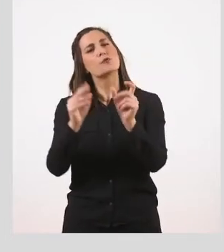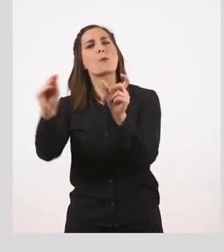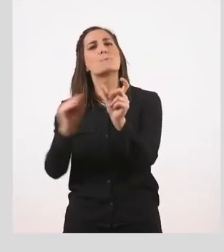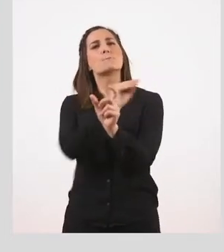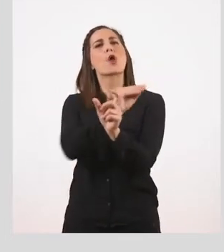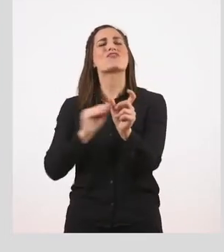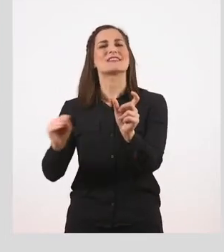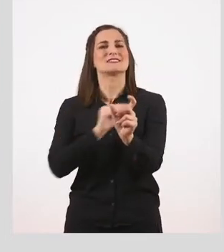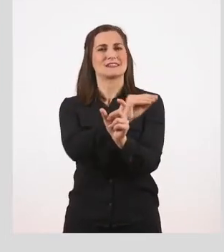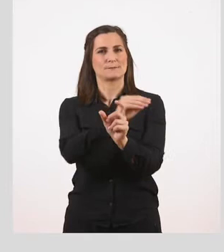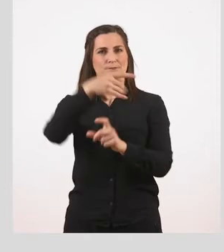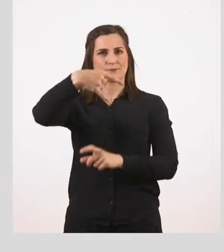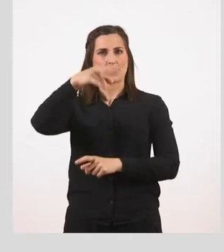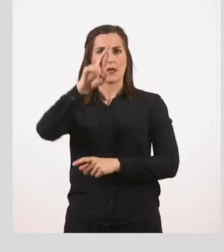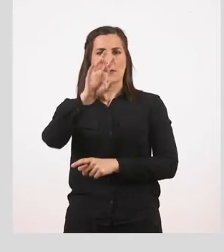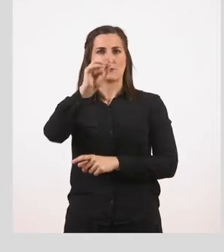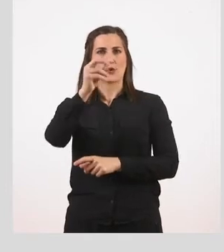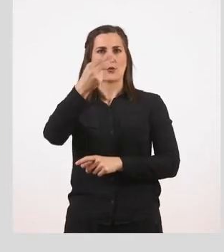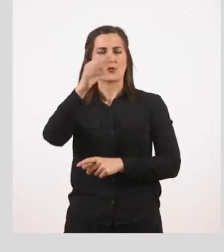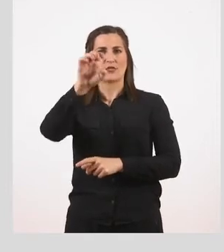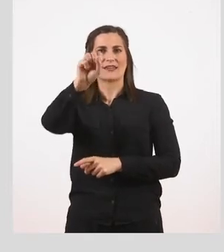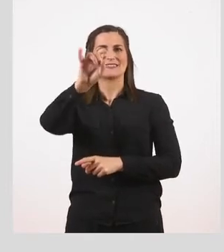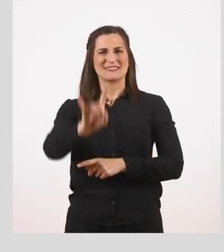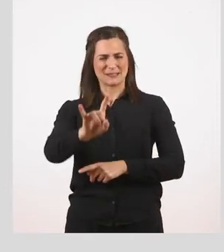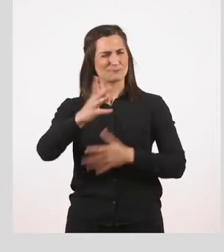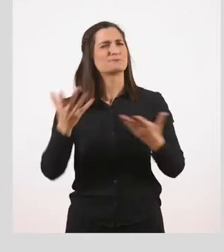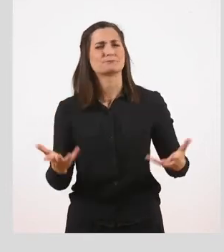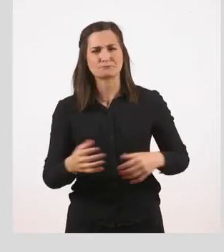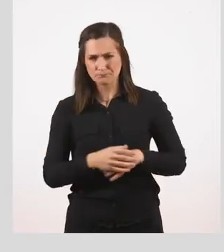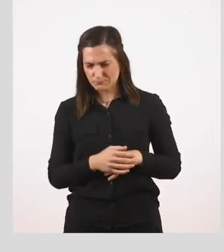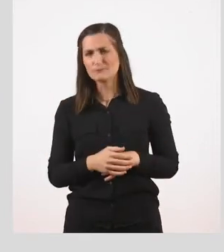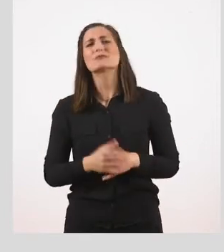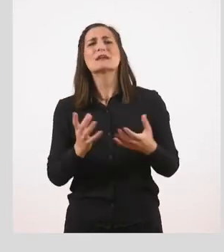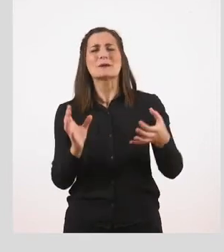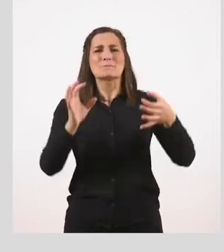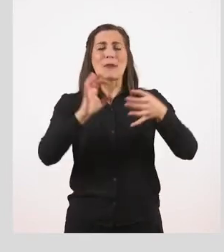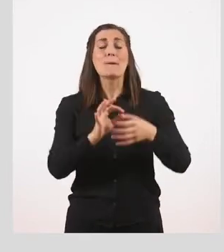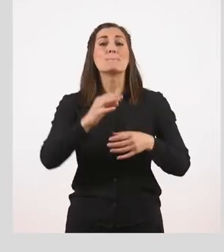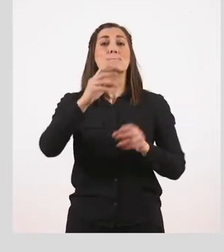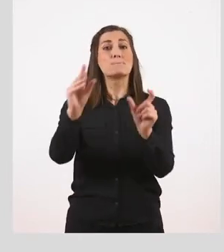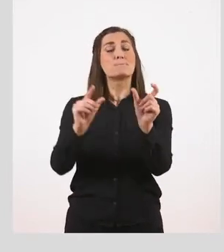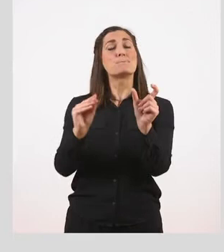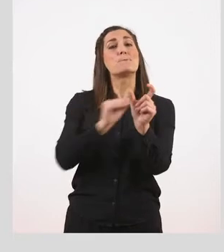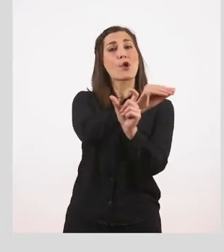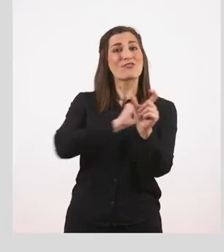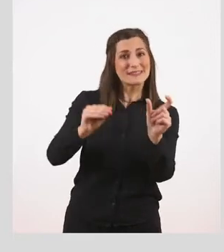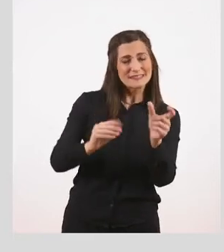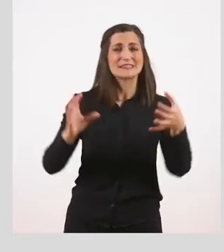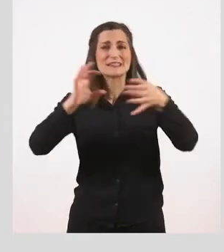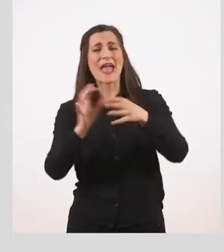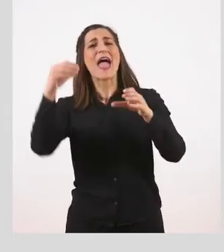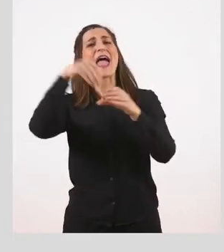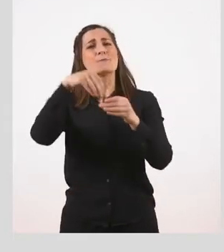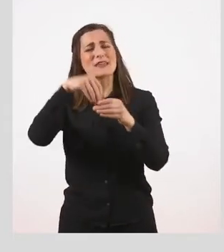γράφει τον όρο προθετική φράση. Είναι δηλαδή προθέσεις μαζί με κάποιο επίρρημα ή κάποιο όνομα, κάποιο